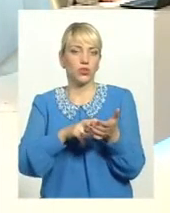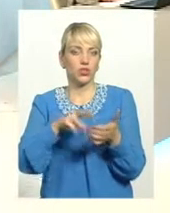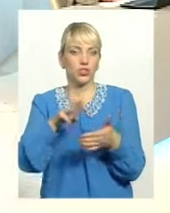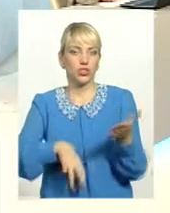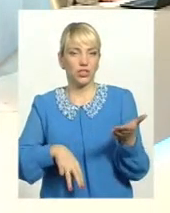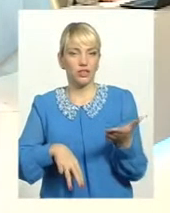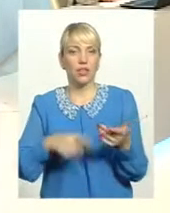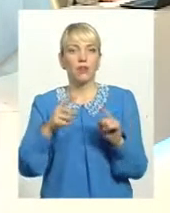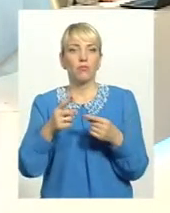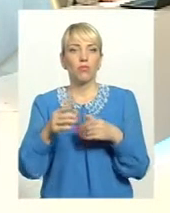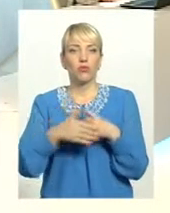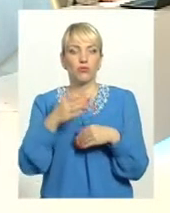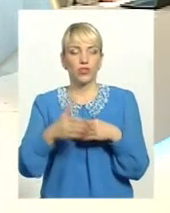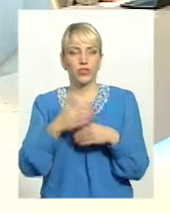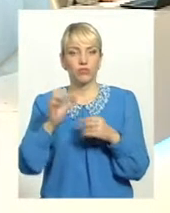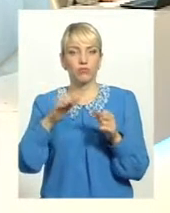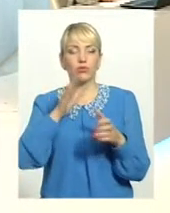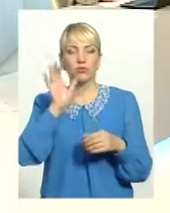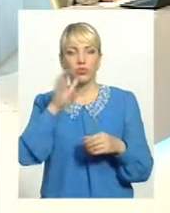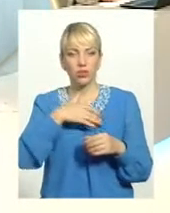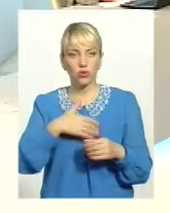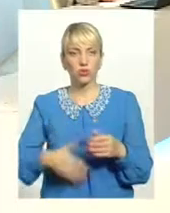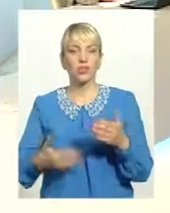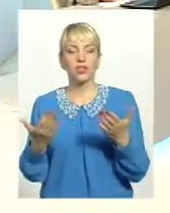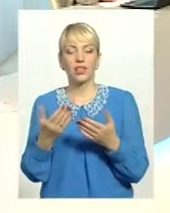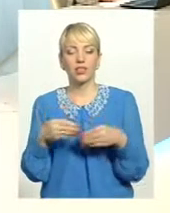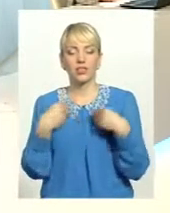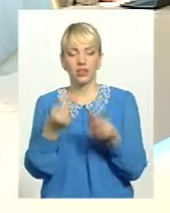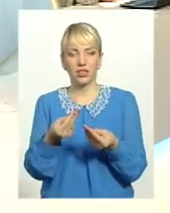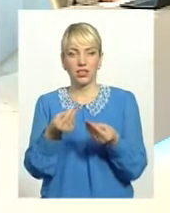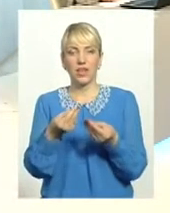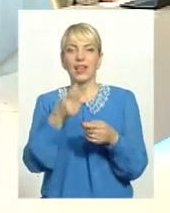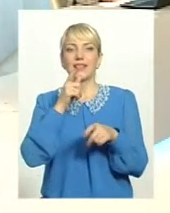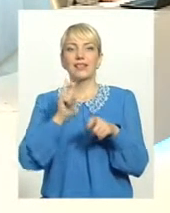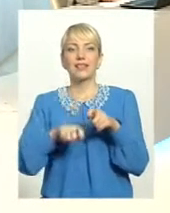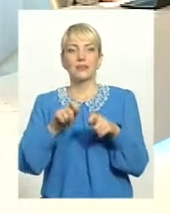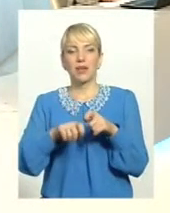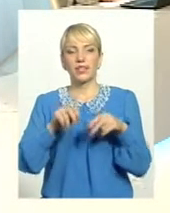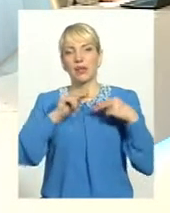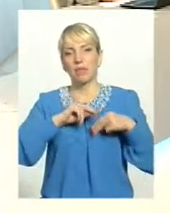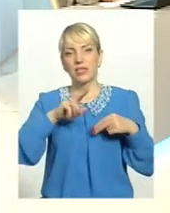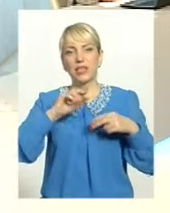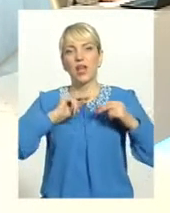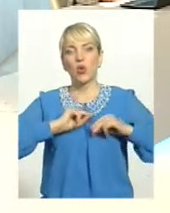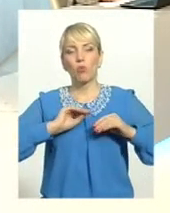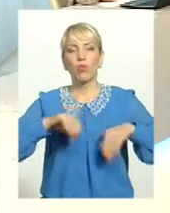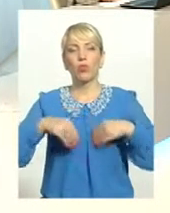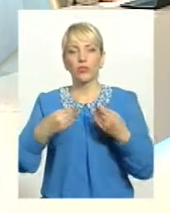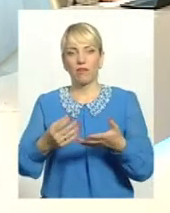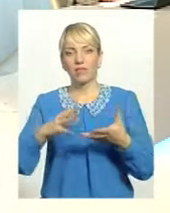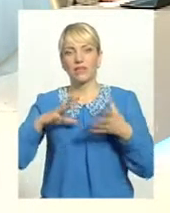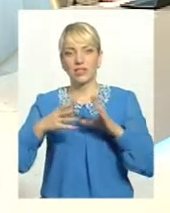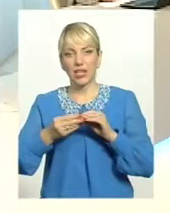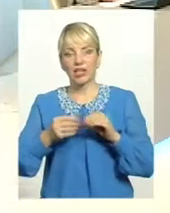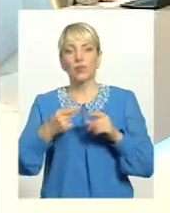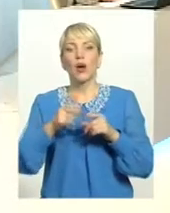фінансові санкції доволі серйозні, які накладає інспекція праці на роботодавців безпосередньо. Але